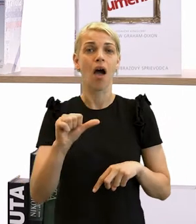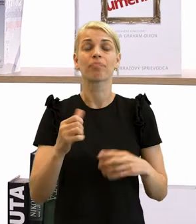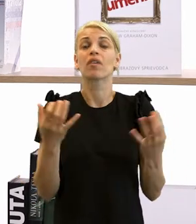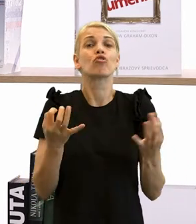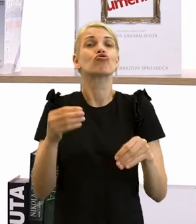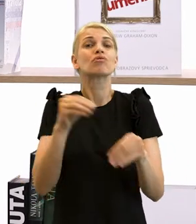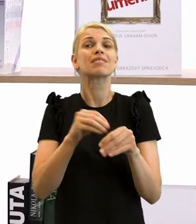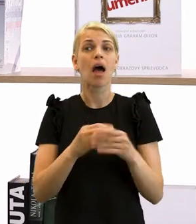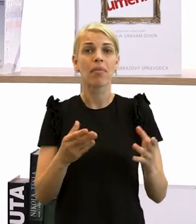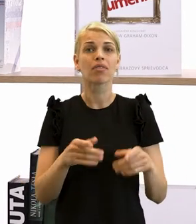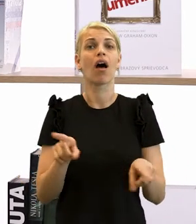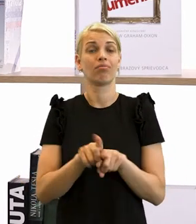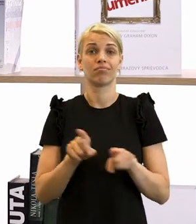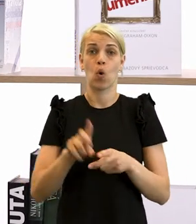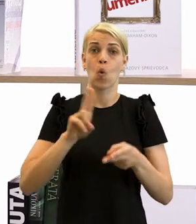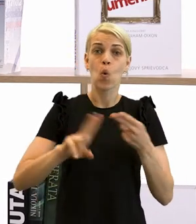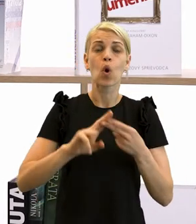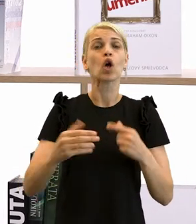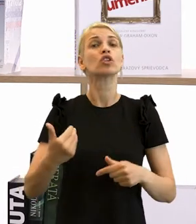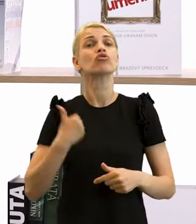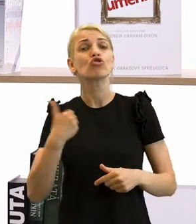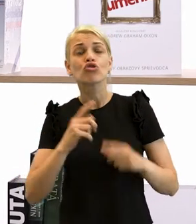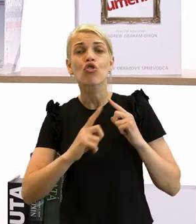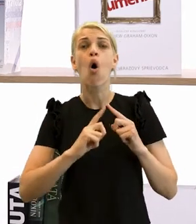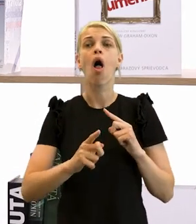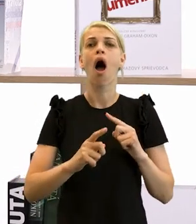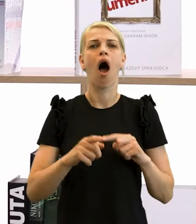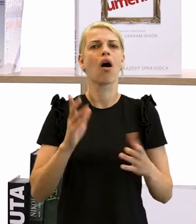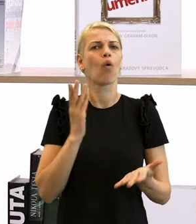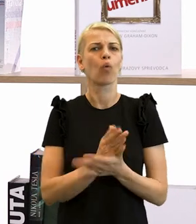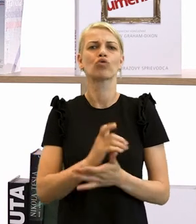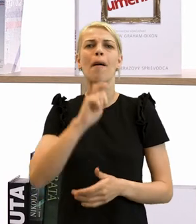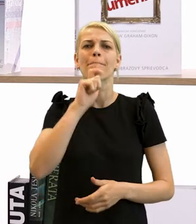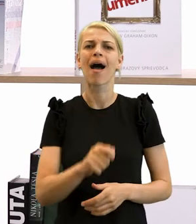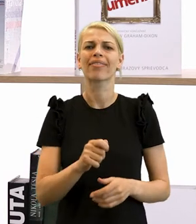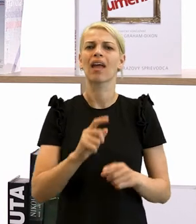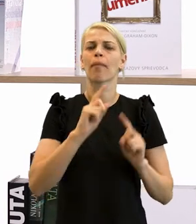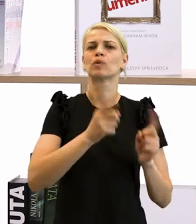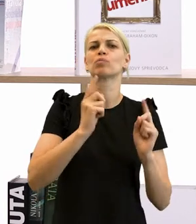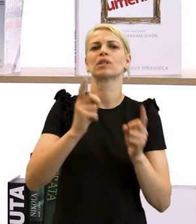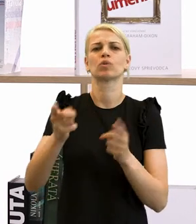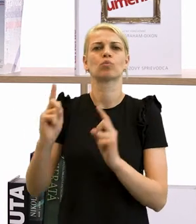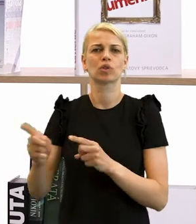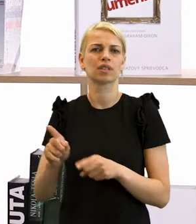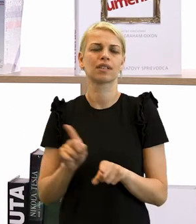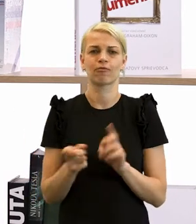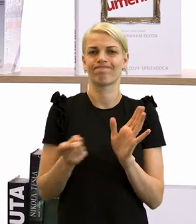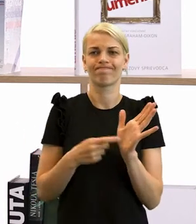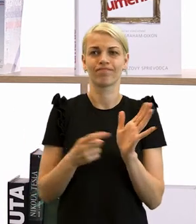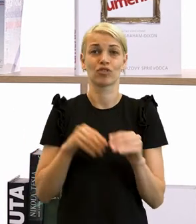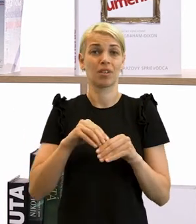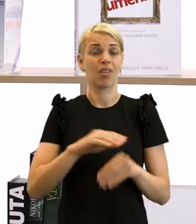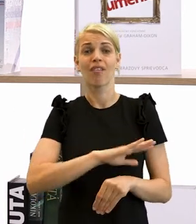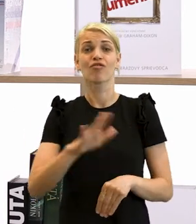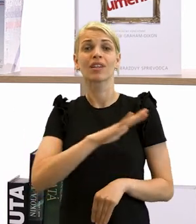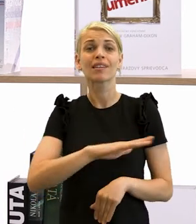úradov ako aj do škôl sa pretláčala už od začiatku 19. storočia maďarčina. To znamená, že všetky deti